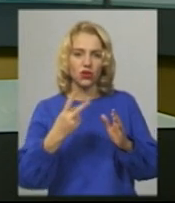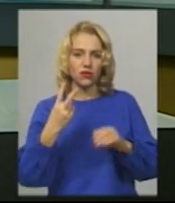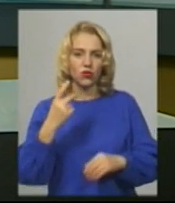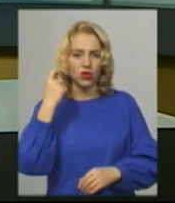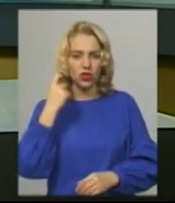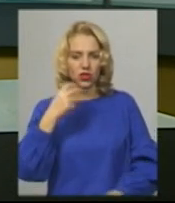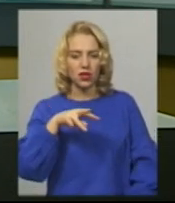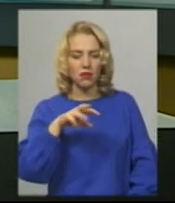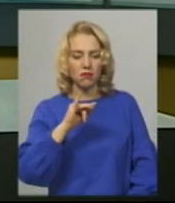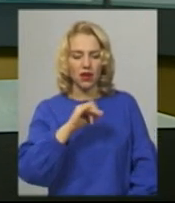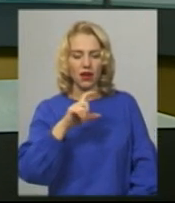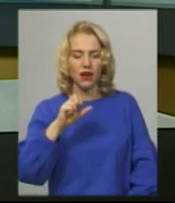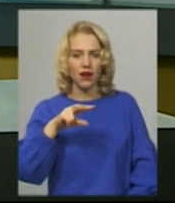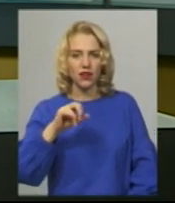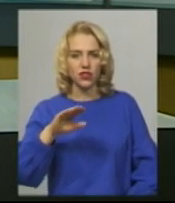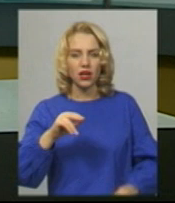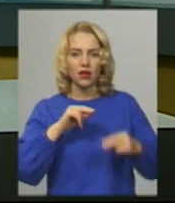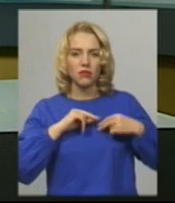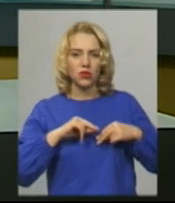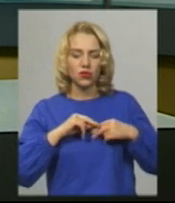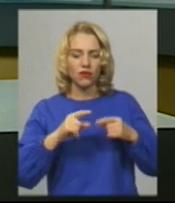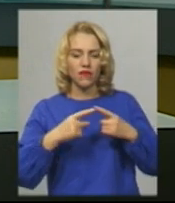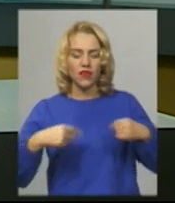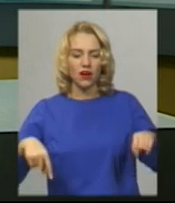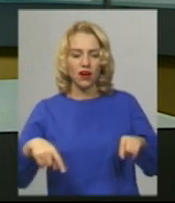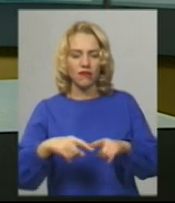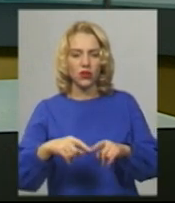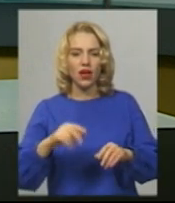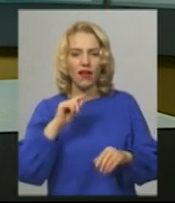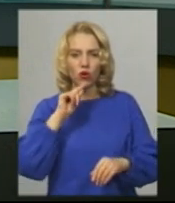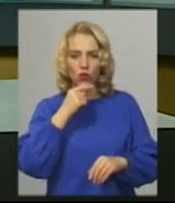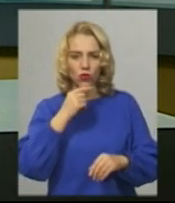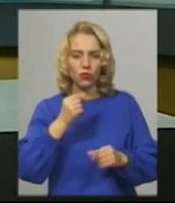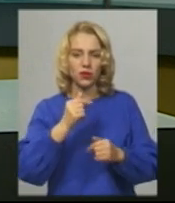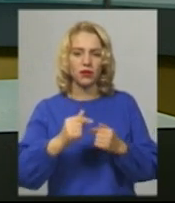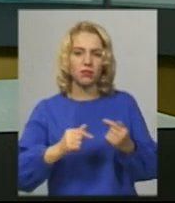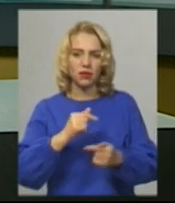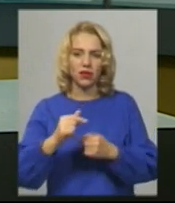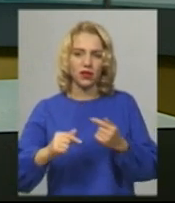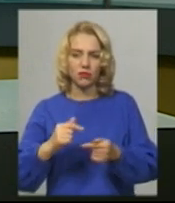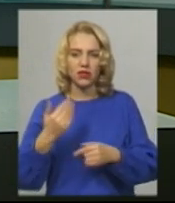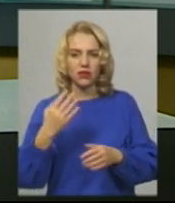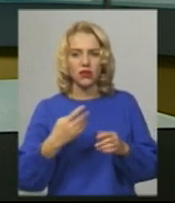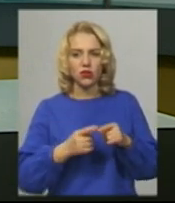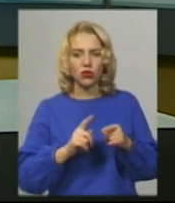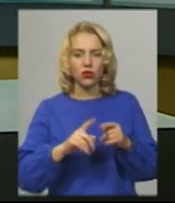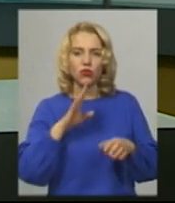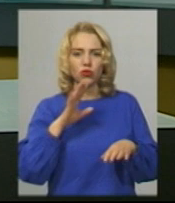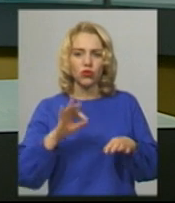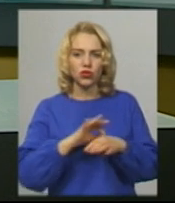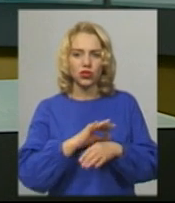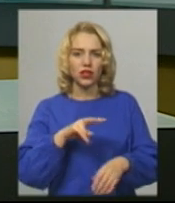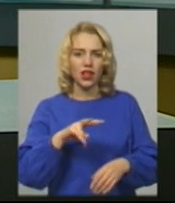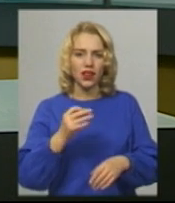Сергій Михальчик працював на кафедрі економіки, підприємства та підприємництва. Його 39-річна дружина Леся Михальчик